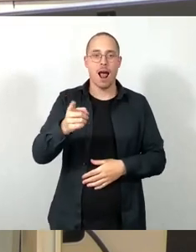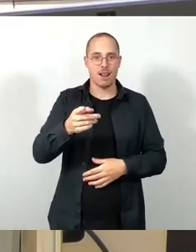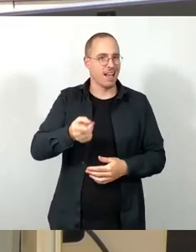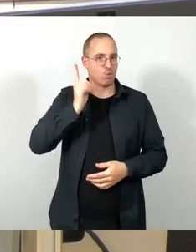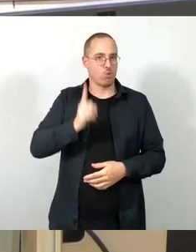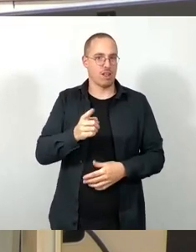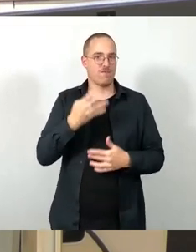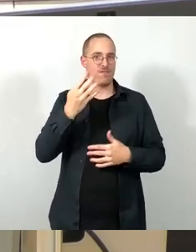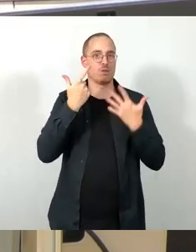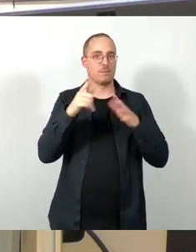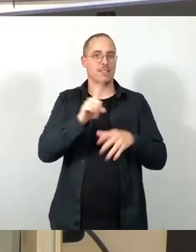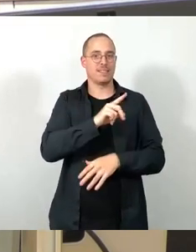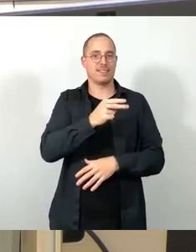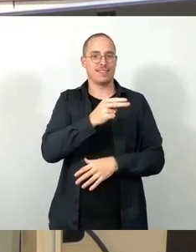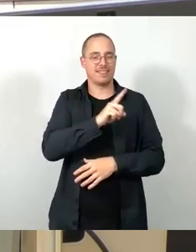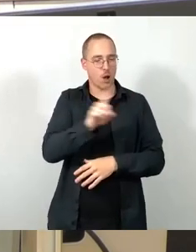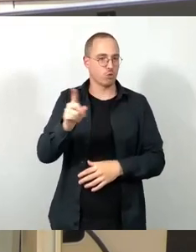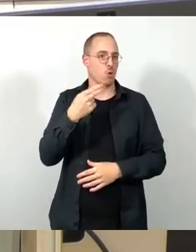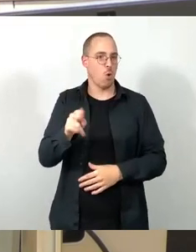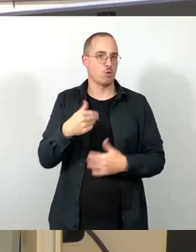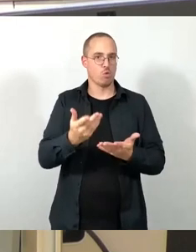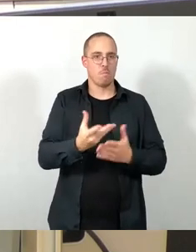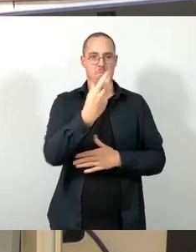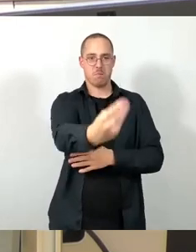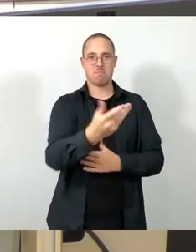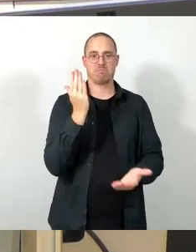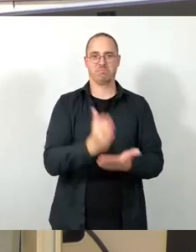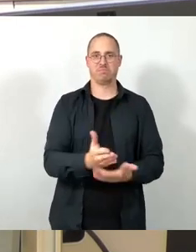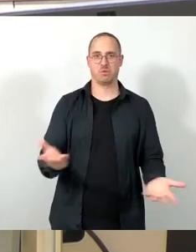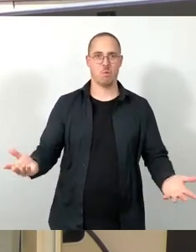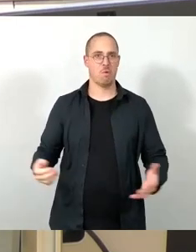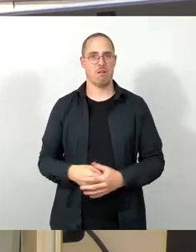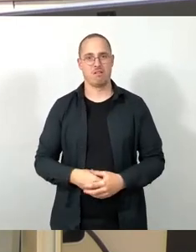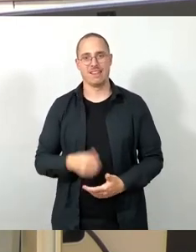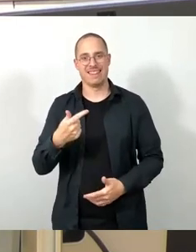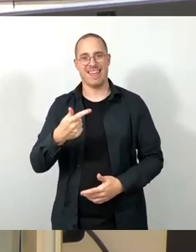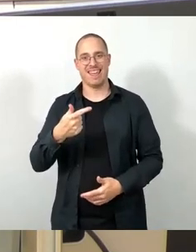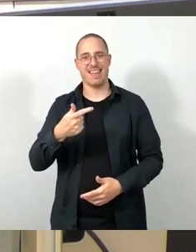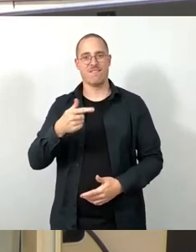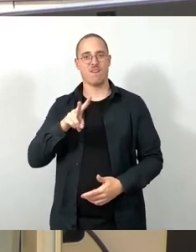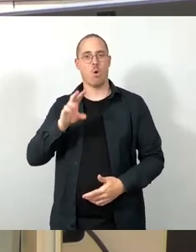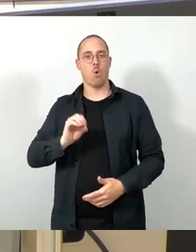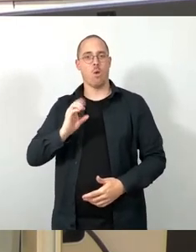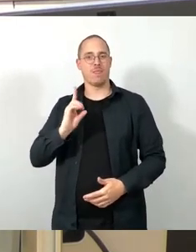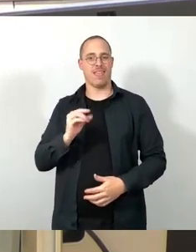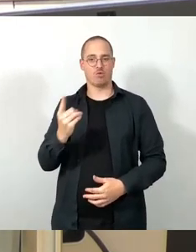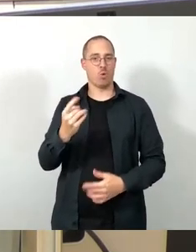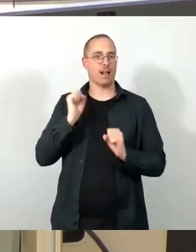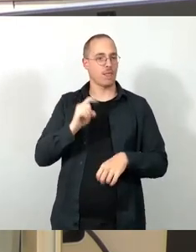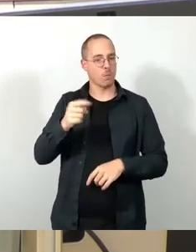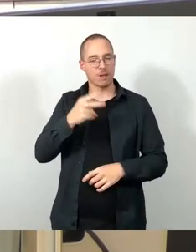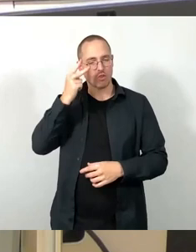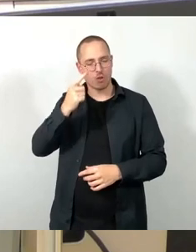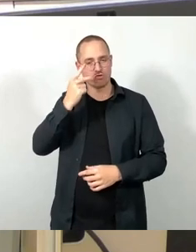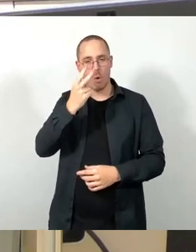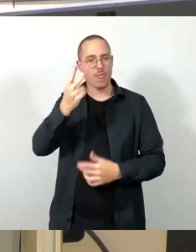ist die Empfehlung des TVÖD für die Eingruppierung dieser Honorallehrkräfte. Können Sie mal ausrechnen, wie viel Sie dafür jetzt einstellen können. 300.000